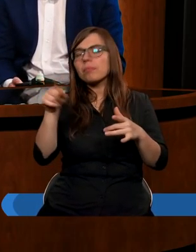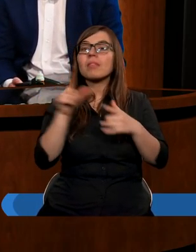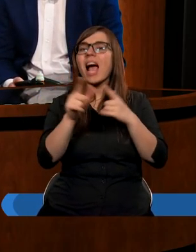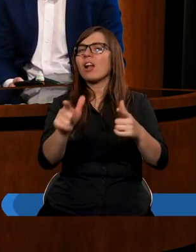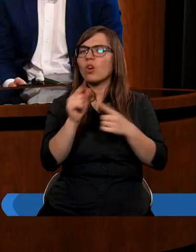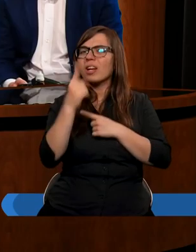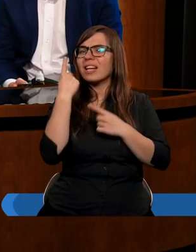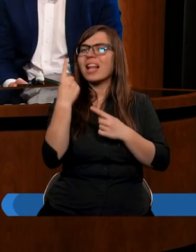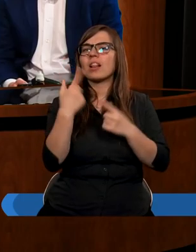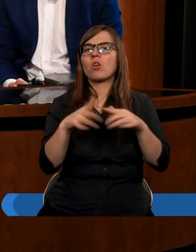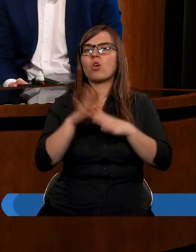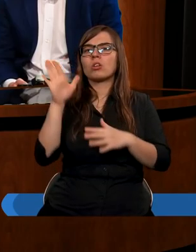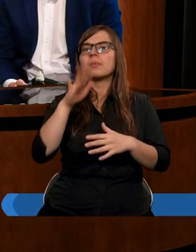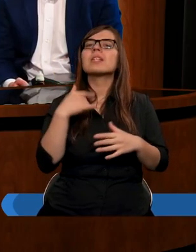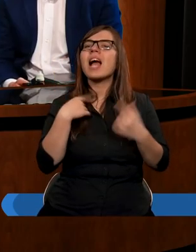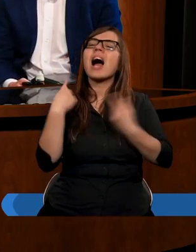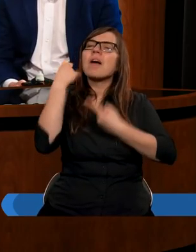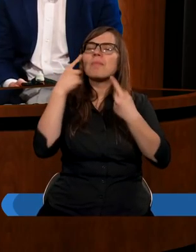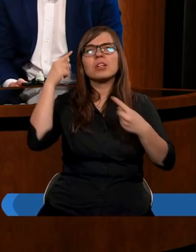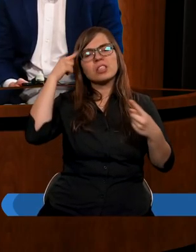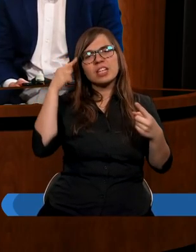Kościół Boży. Ja mam taką myśl,